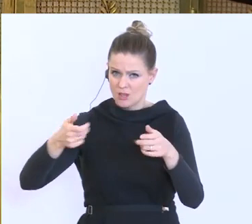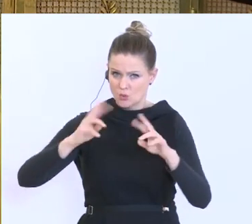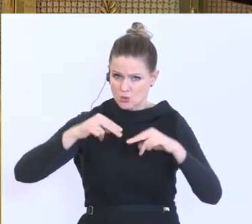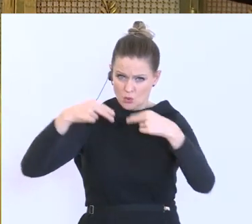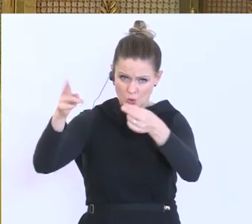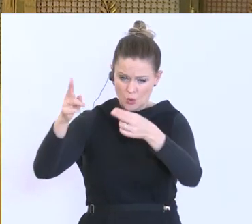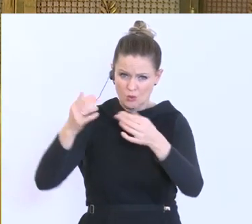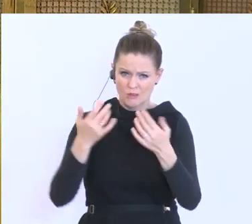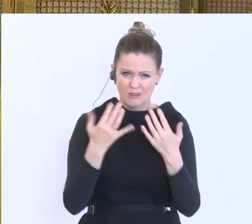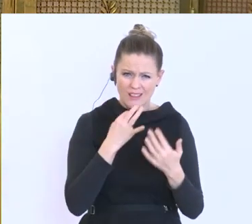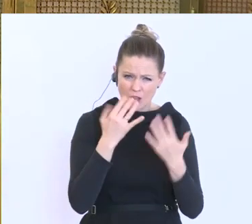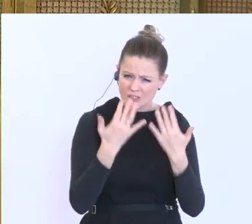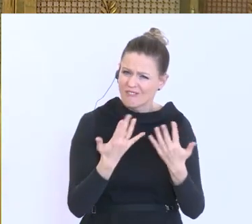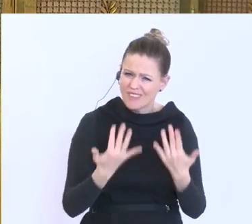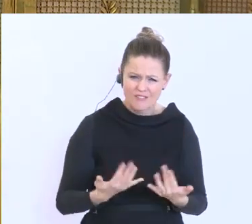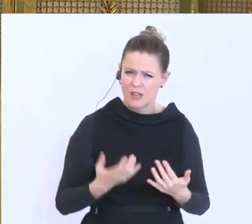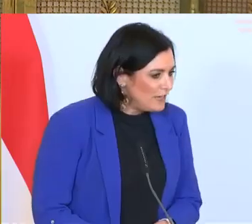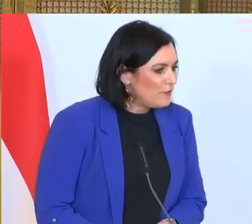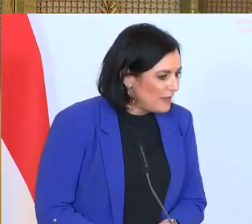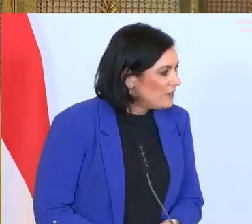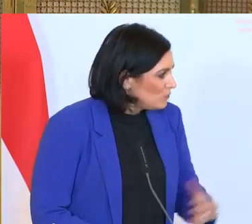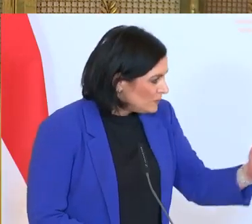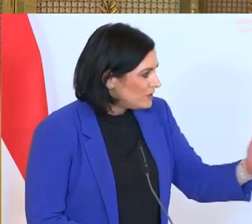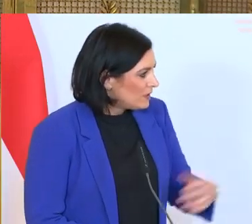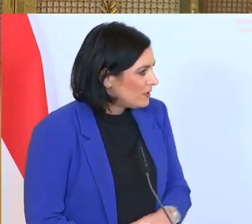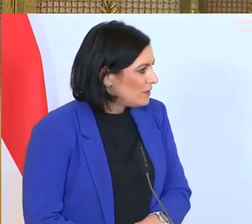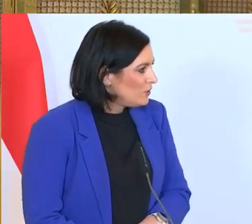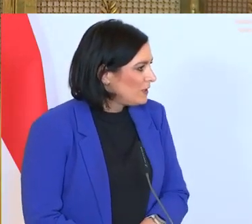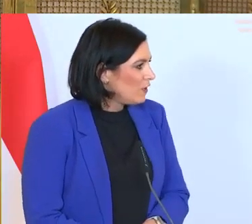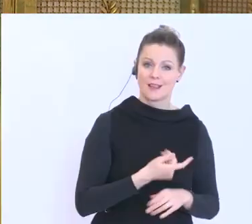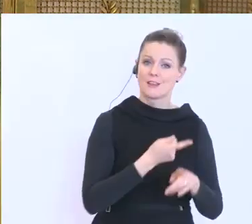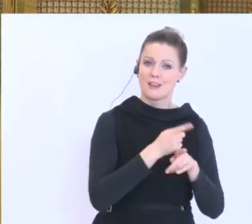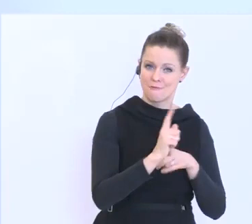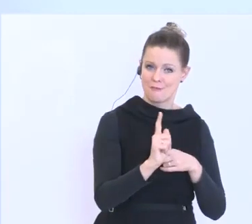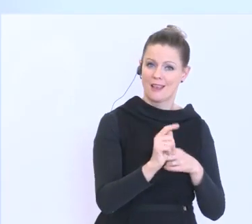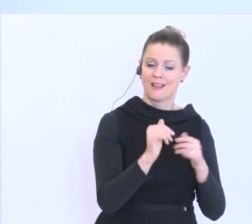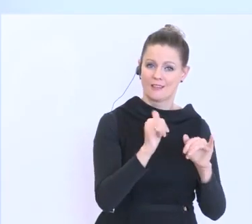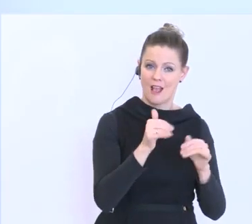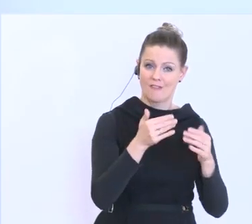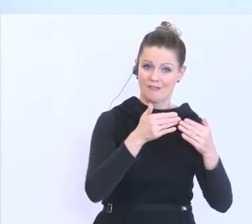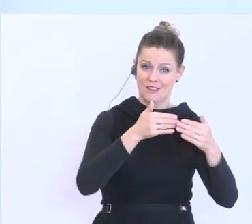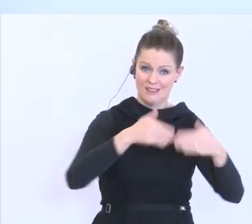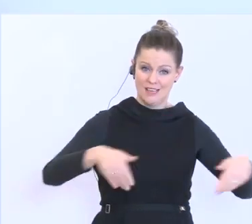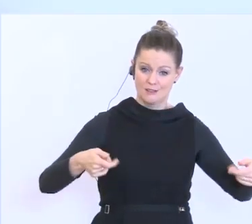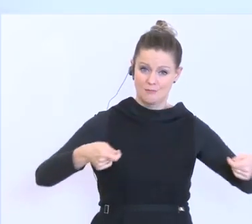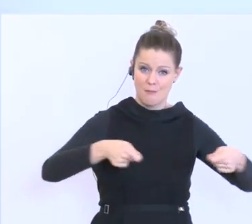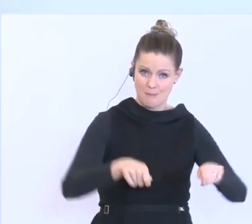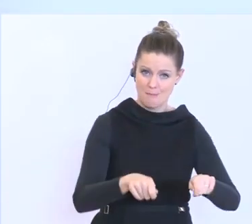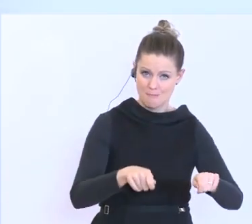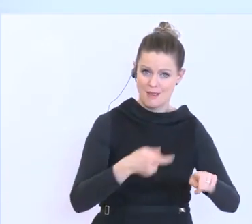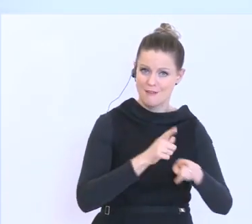welche Zahl geht es da? Also zum einen fehlen uns natürlich auch aufgrund der Grenzschließungen zum Teil